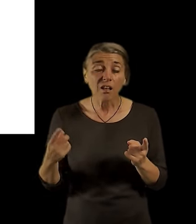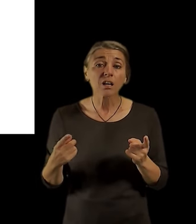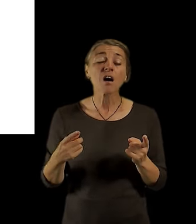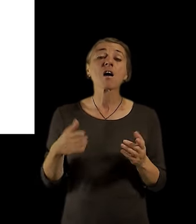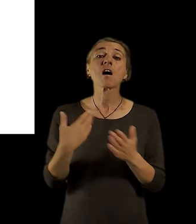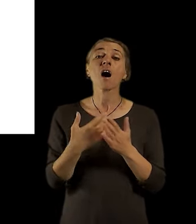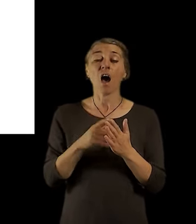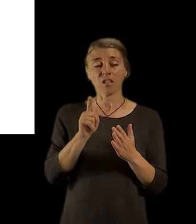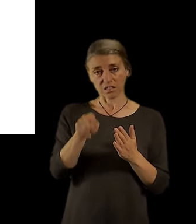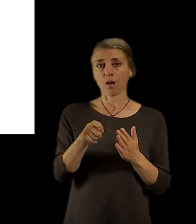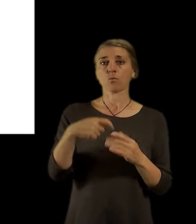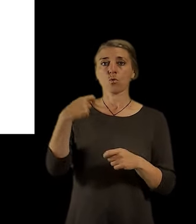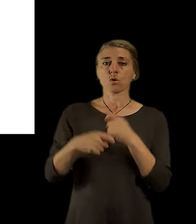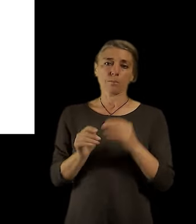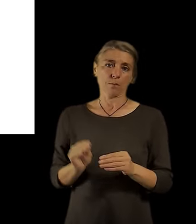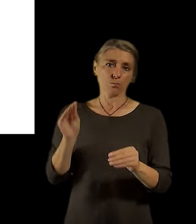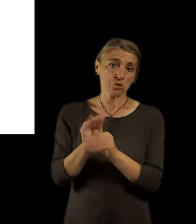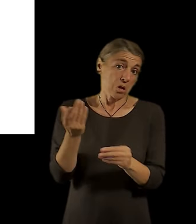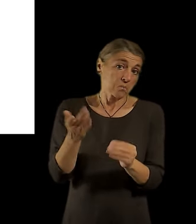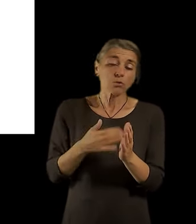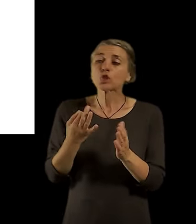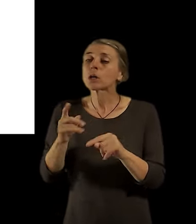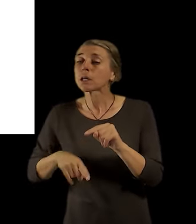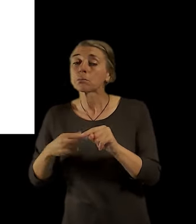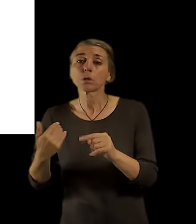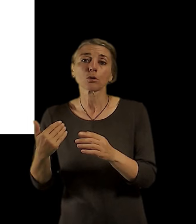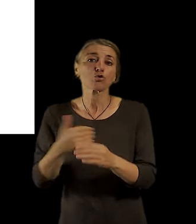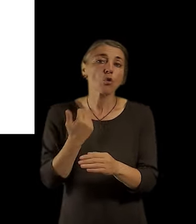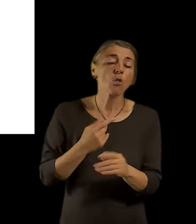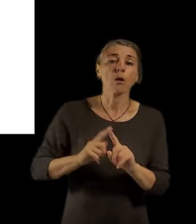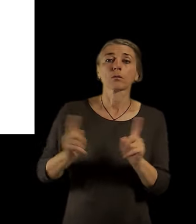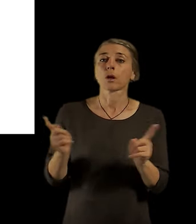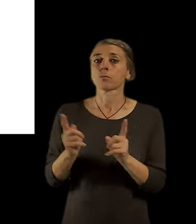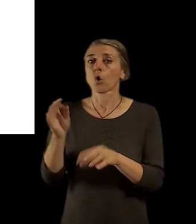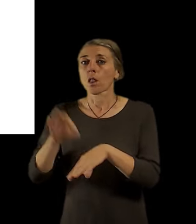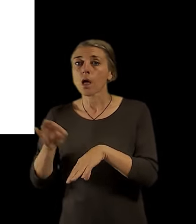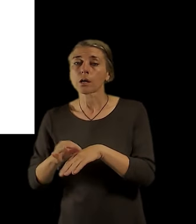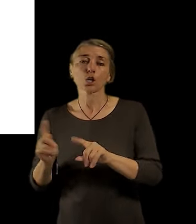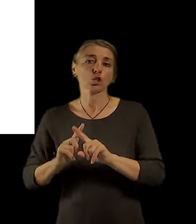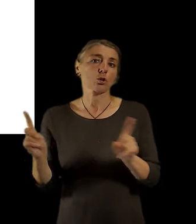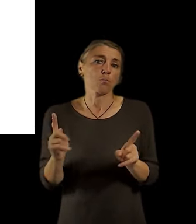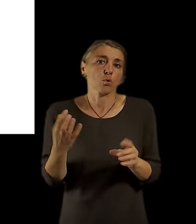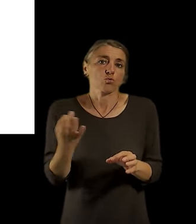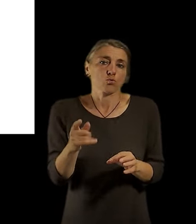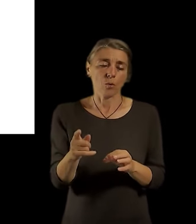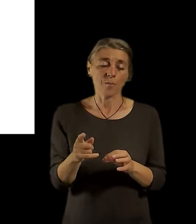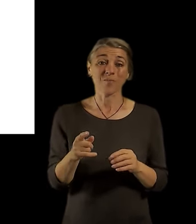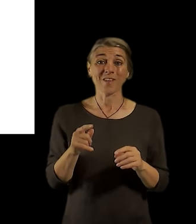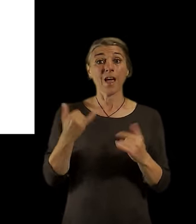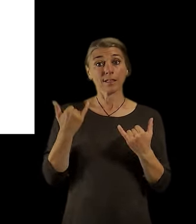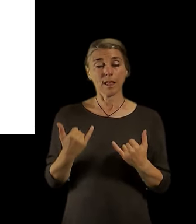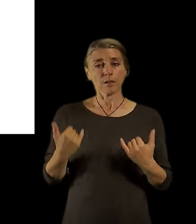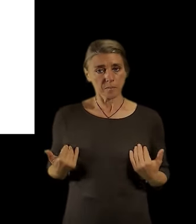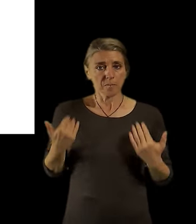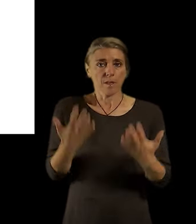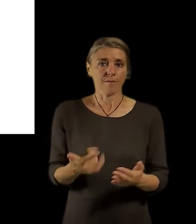tu vybavenost umístit. A to, o čem mluvím, my se zabýváme, tak jsou to dva konkrétní projekty, o kterých vám chceme dneska